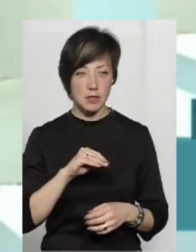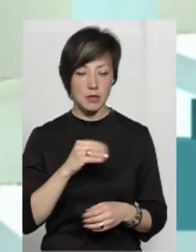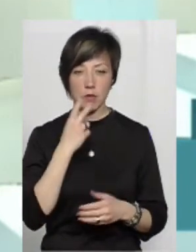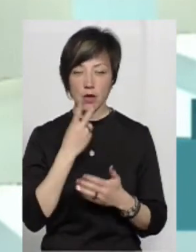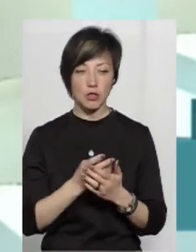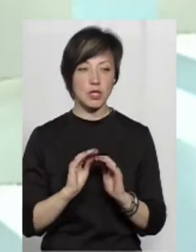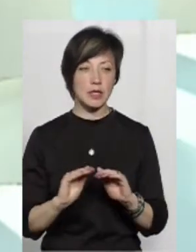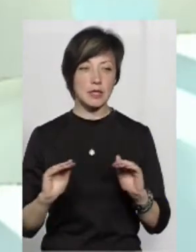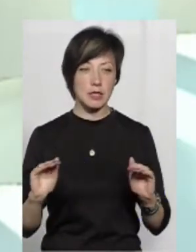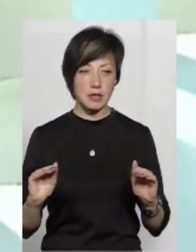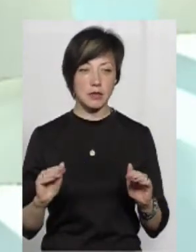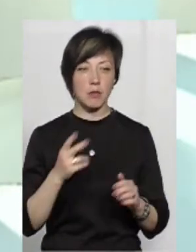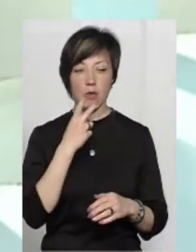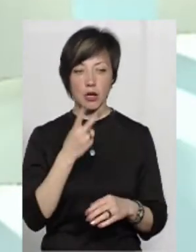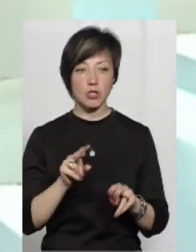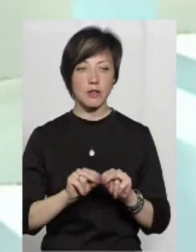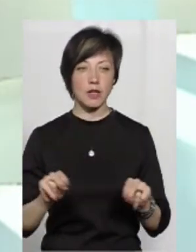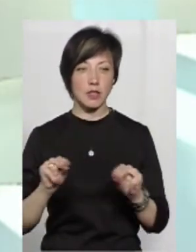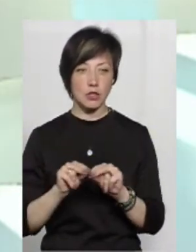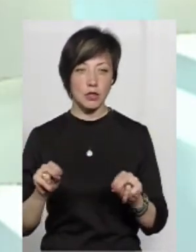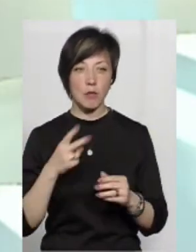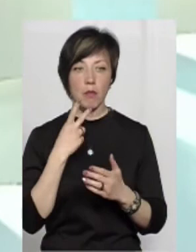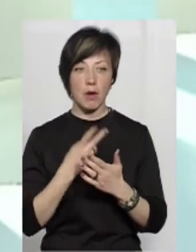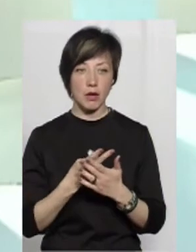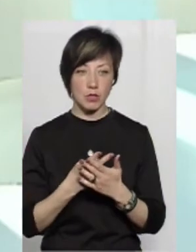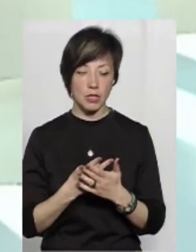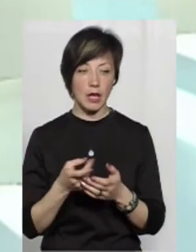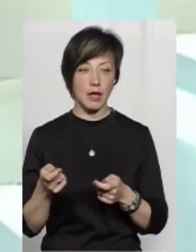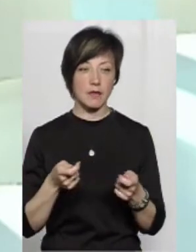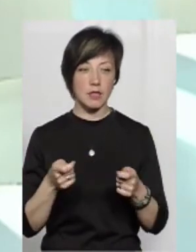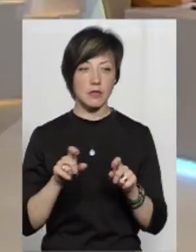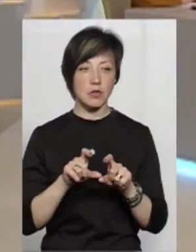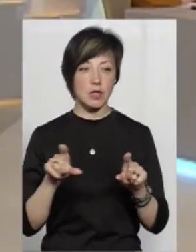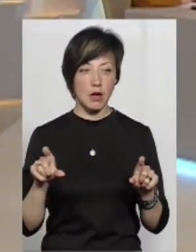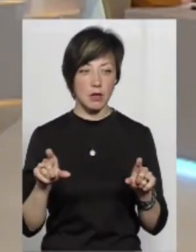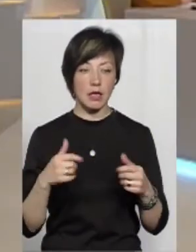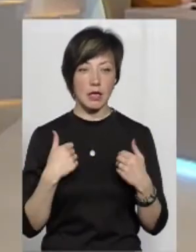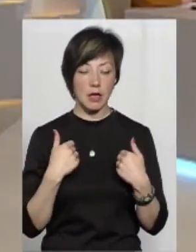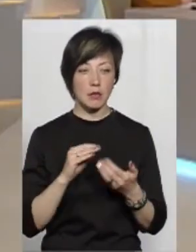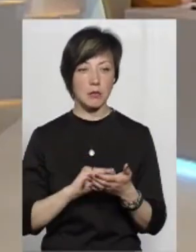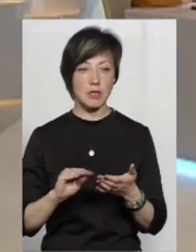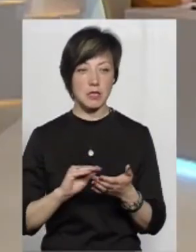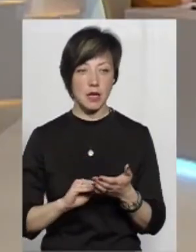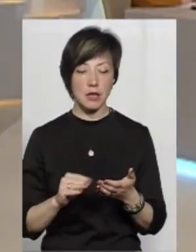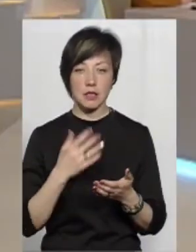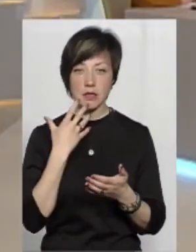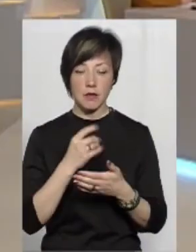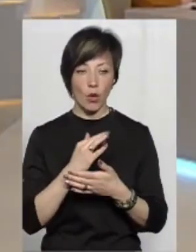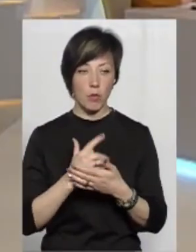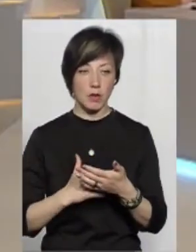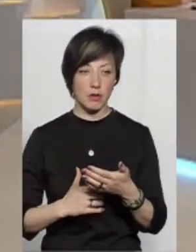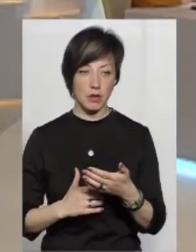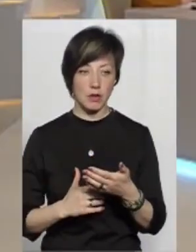діти, бачили, напевно, викладачі, бачили керівництво закладу. Я написала також свій коментар